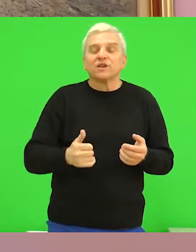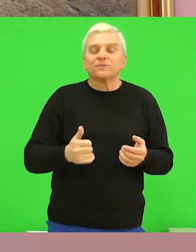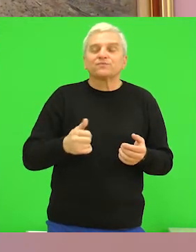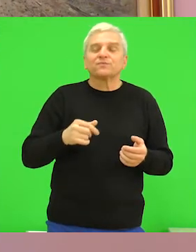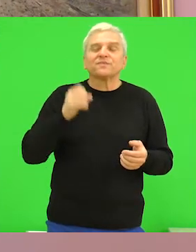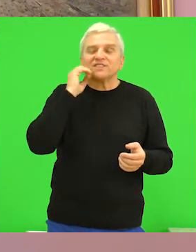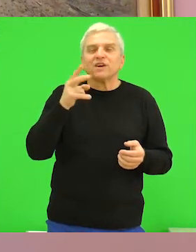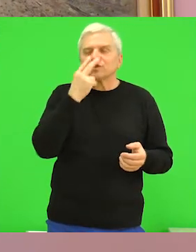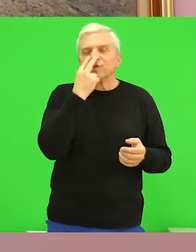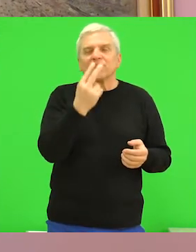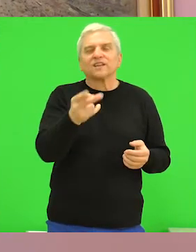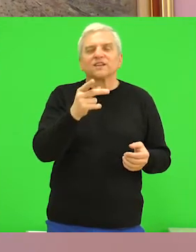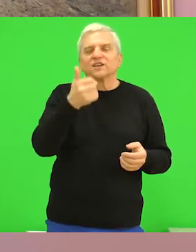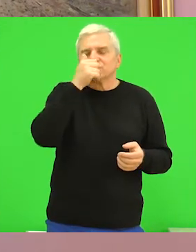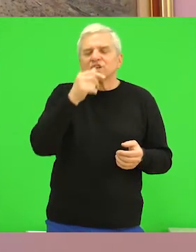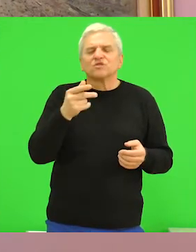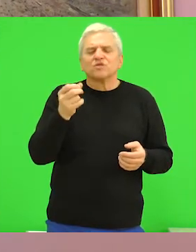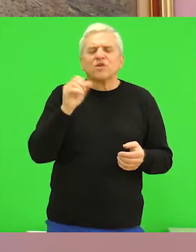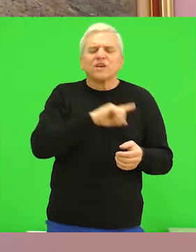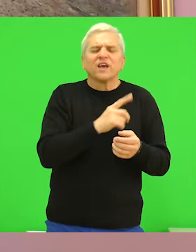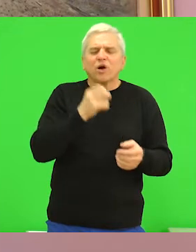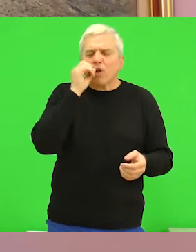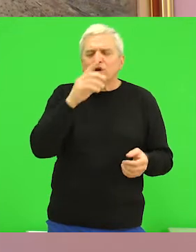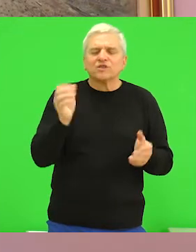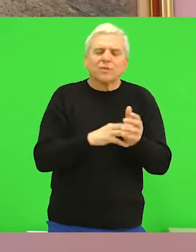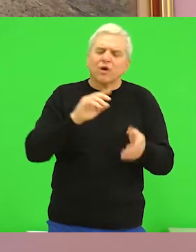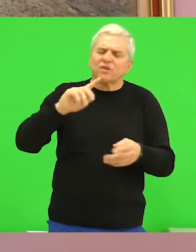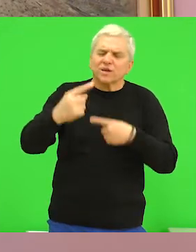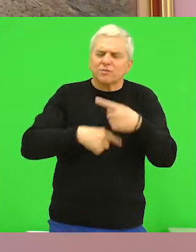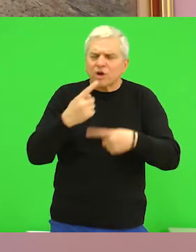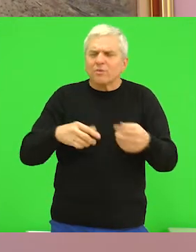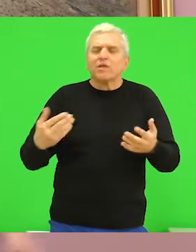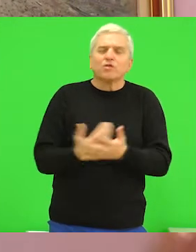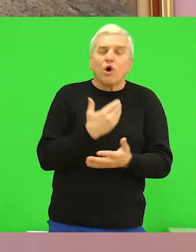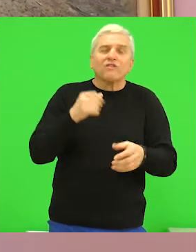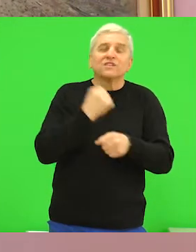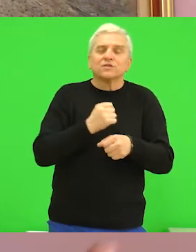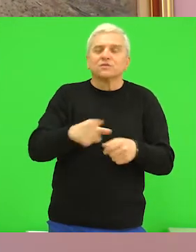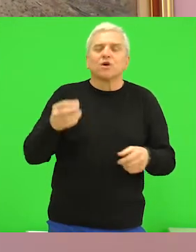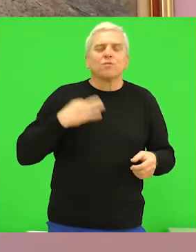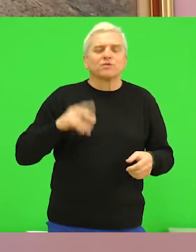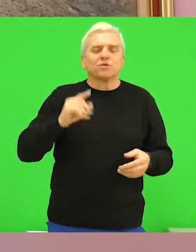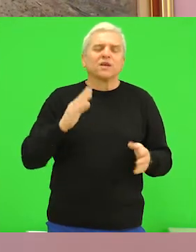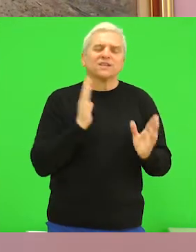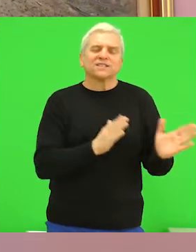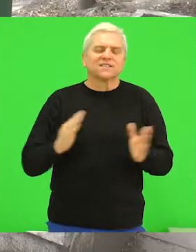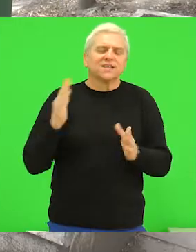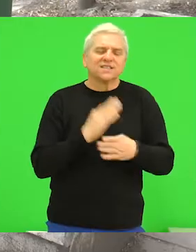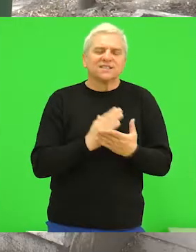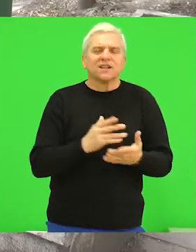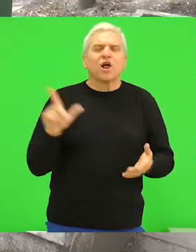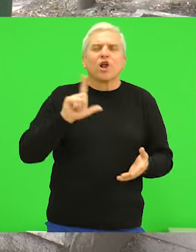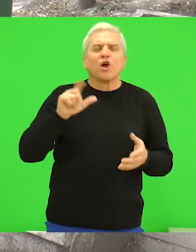ove godine ali svakako gledat ćemo ona koja su najlošija da zamenimo i da ih malo repariramo, a nova igrališta moraju biti standardizovane.